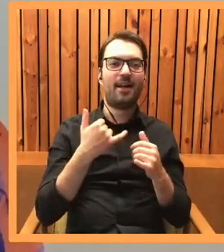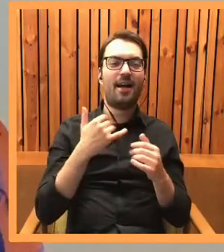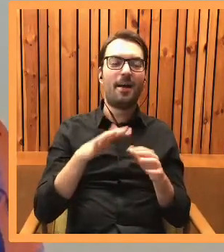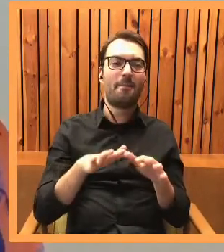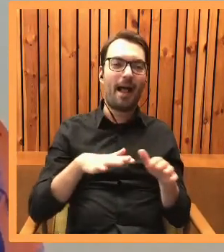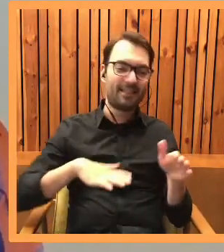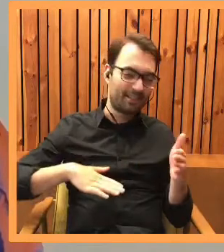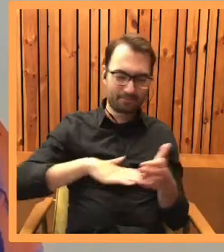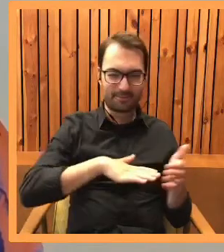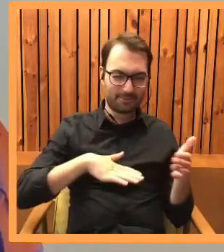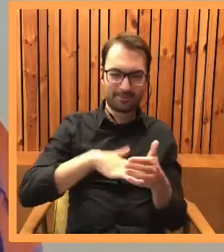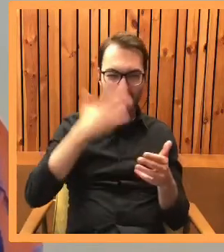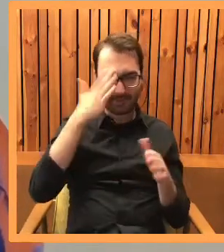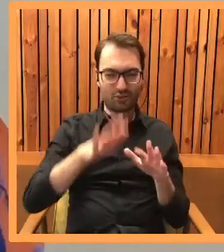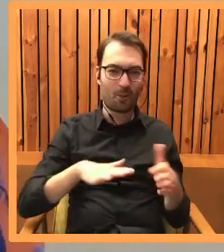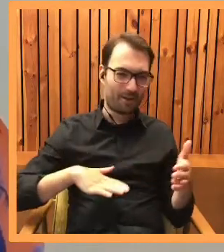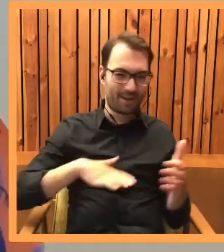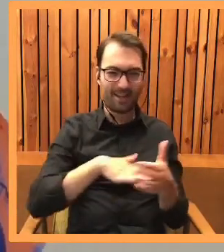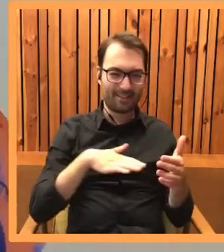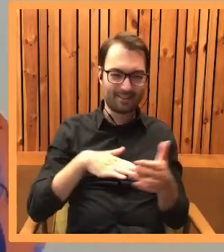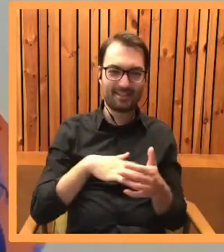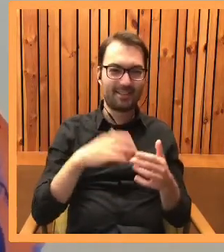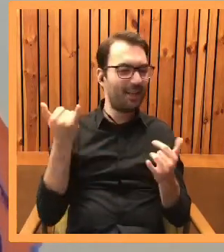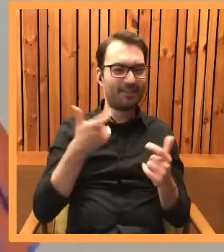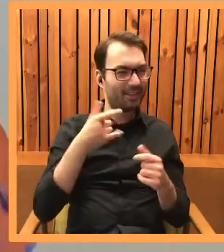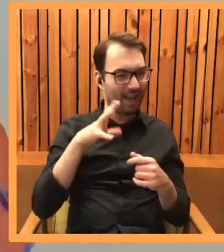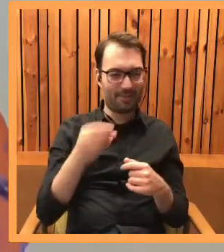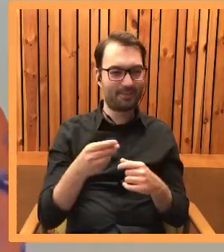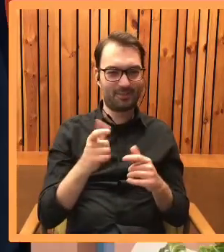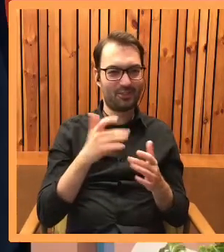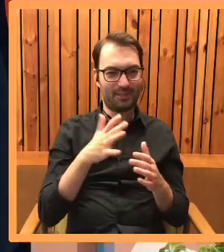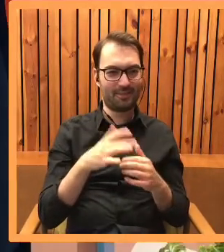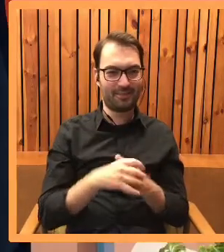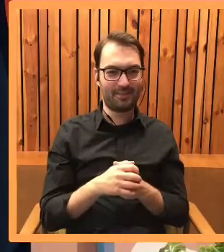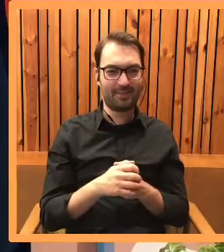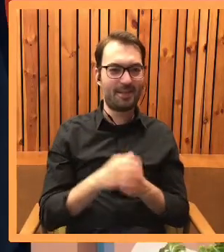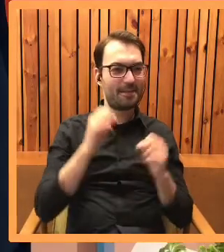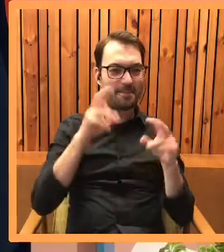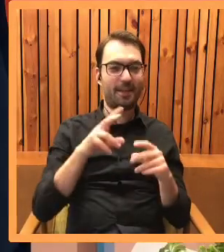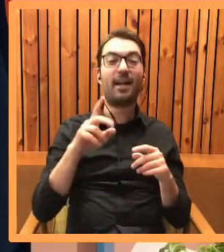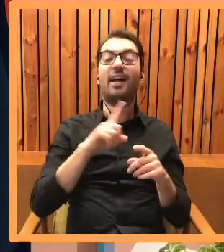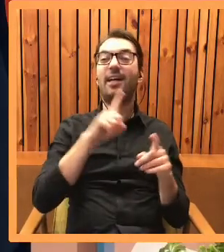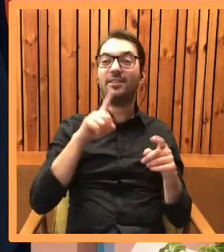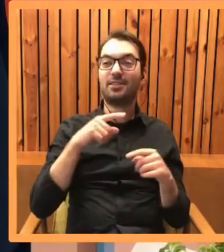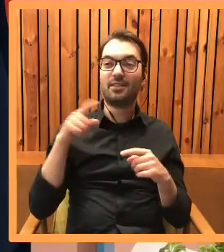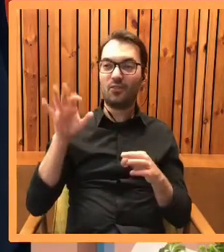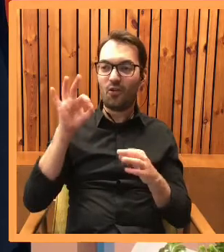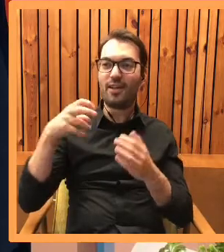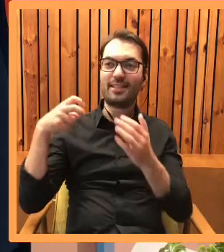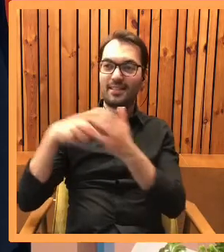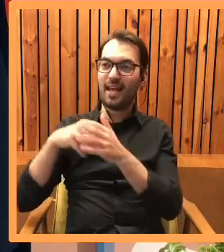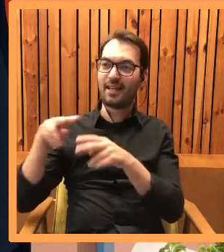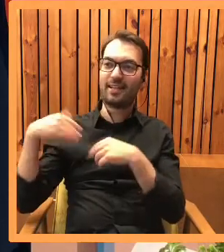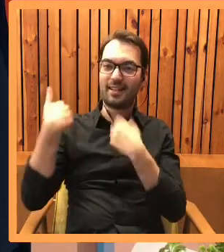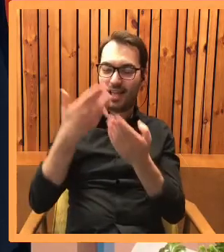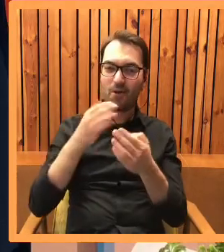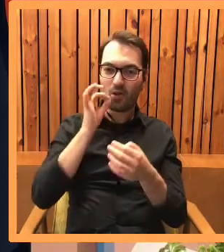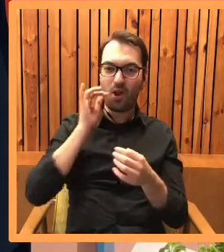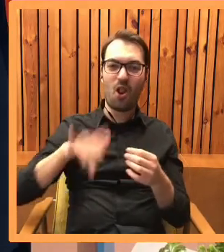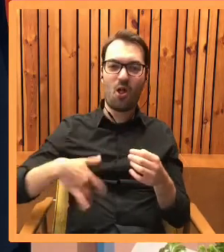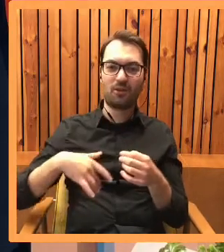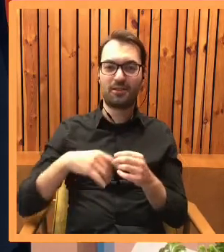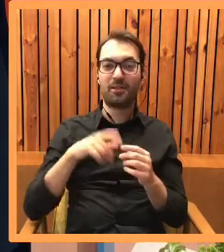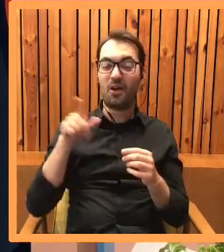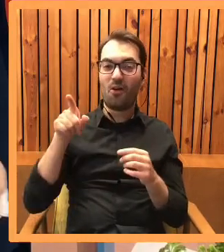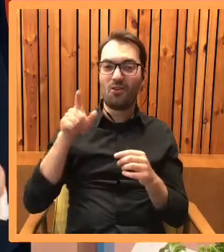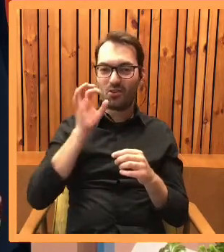palcami o meble. No coś jest nie tak. Czyli coś siebie dałaś też kotowi Lordowi, no bo on tam przecież jedną pracę